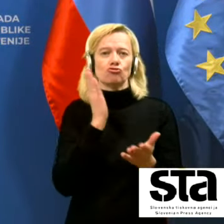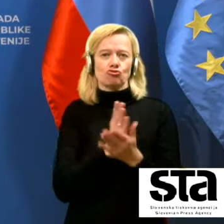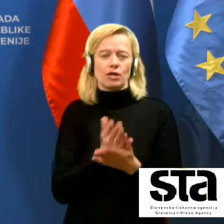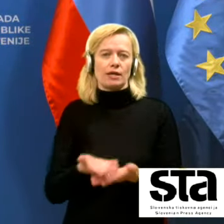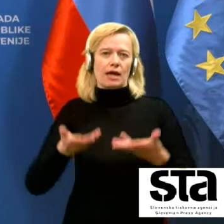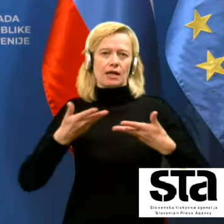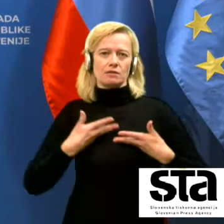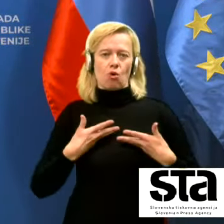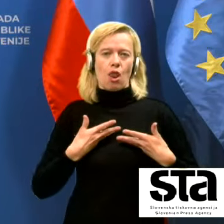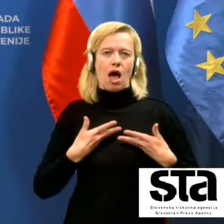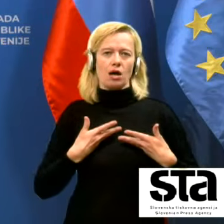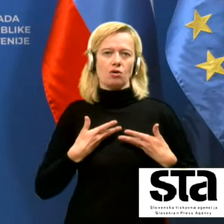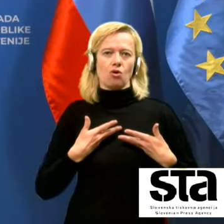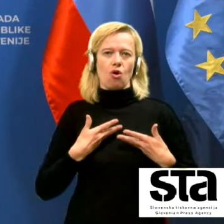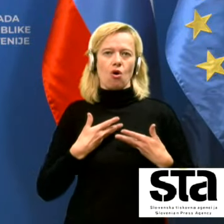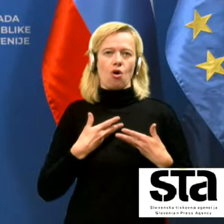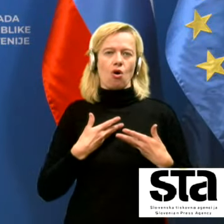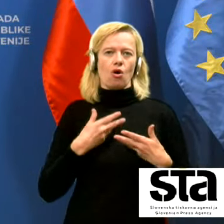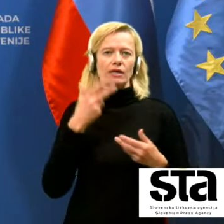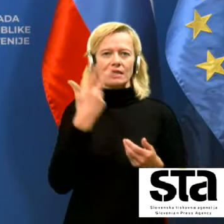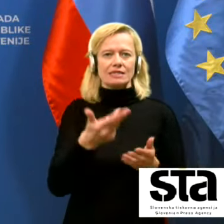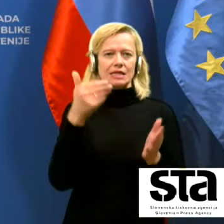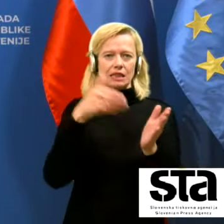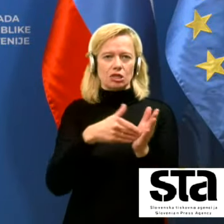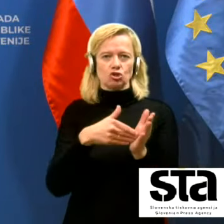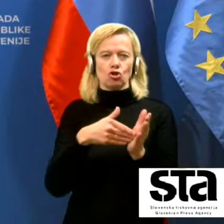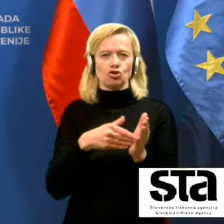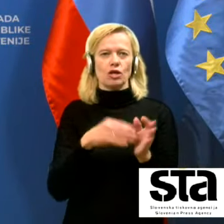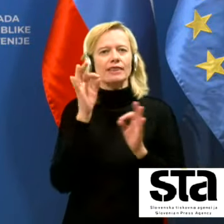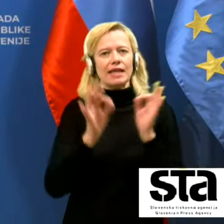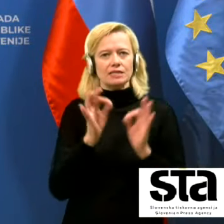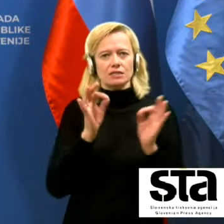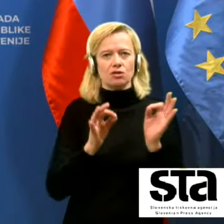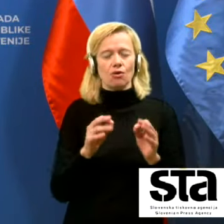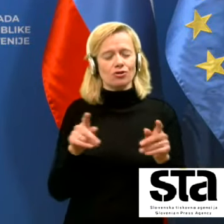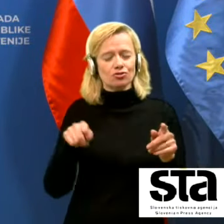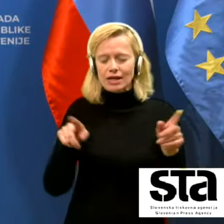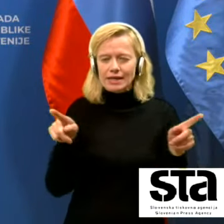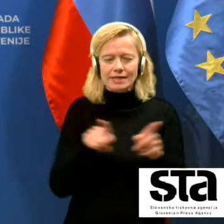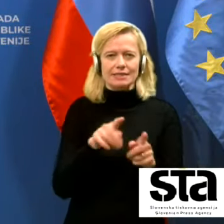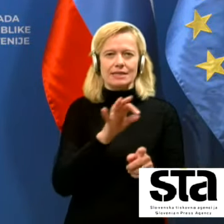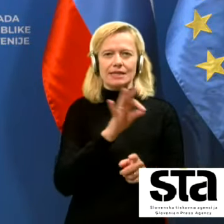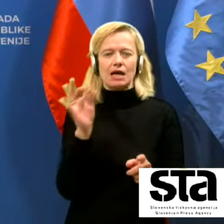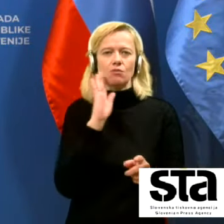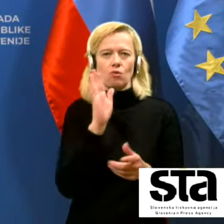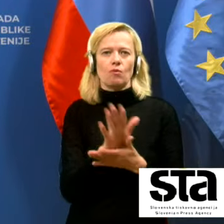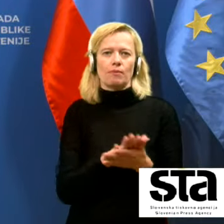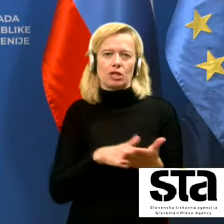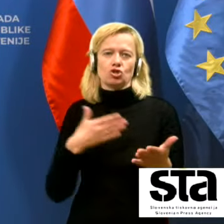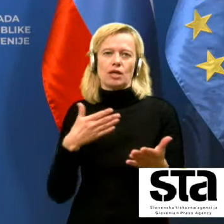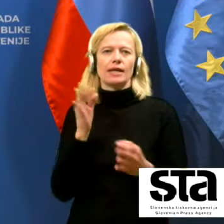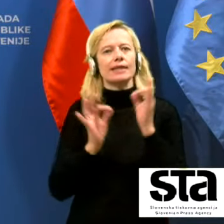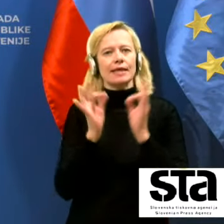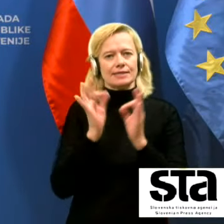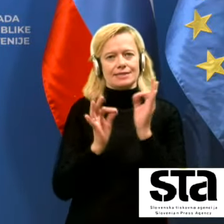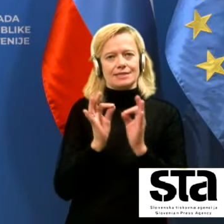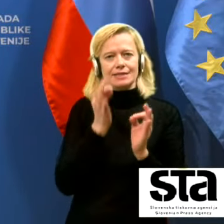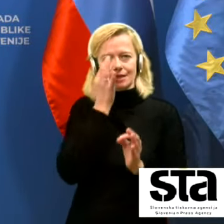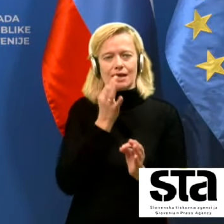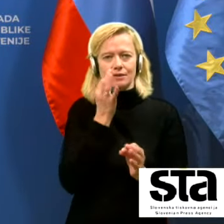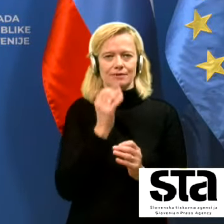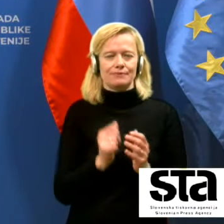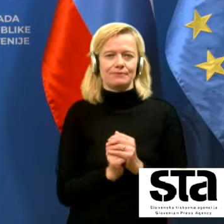prvo količino 30 tisoč testov in še isti dan verjetno pričeli tudi za testiranjem, kot sem